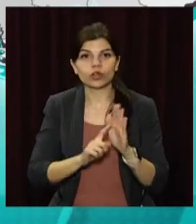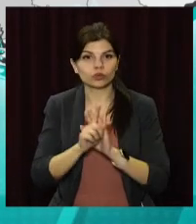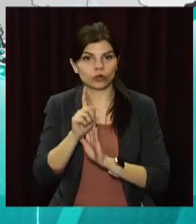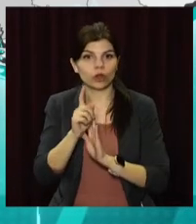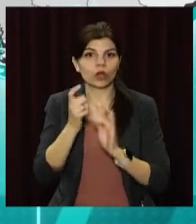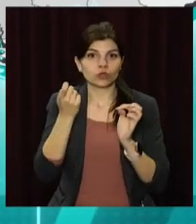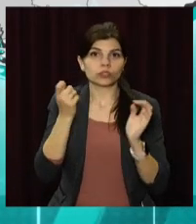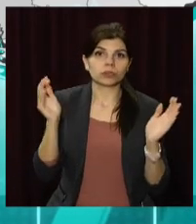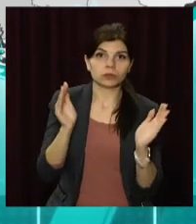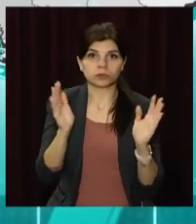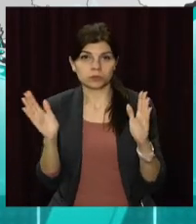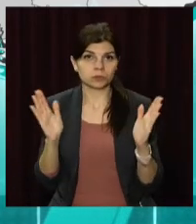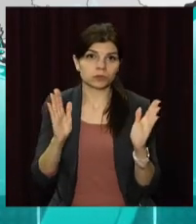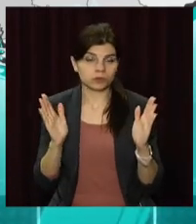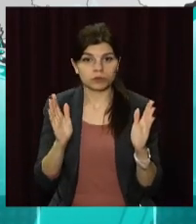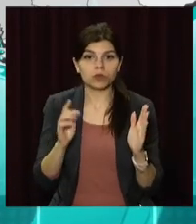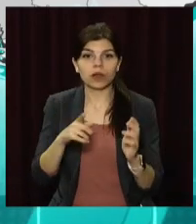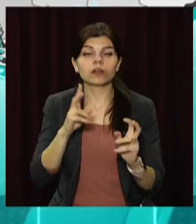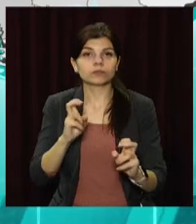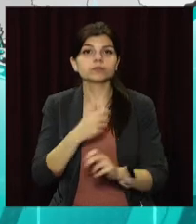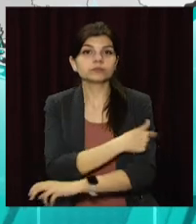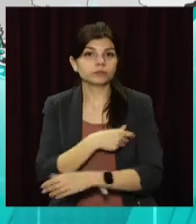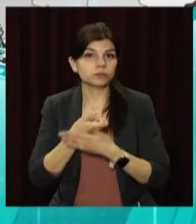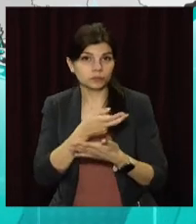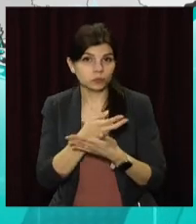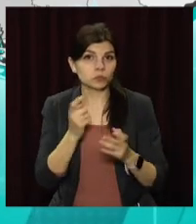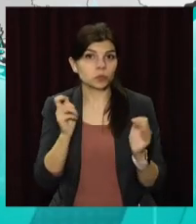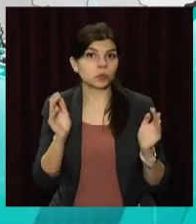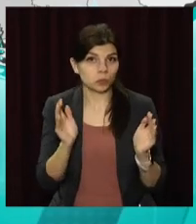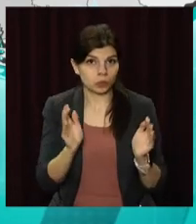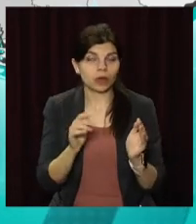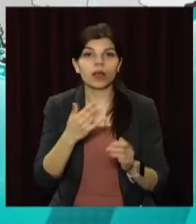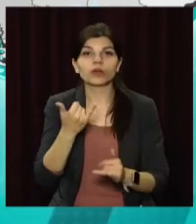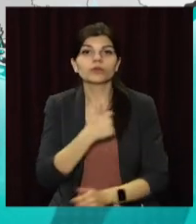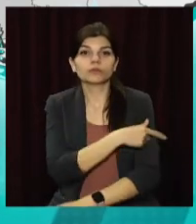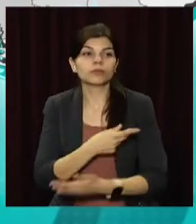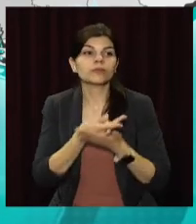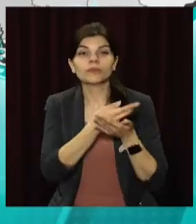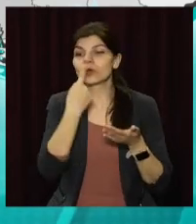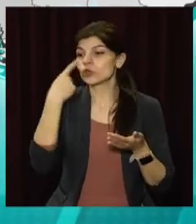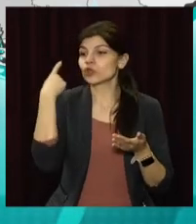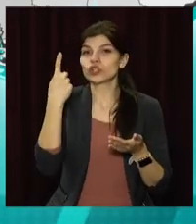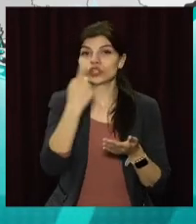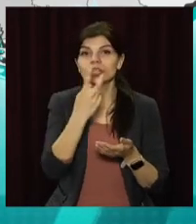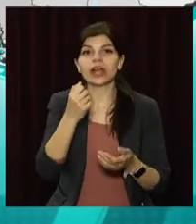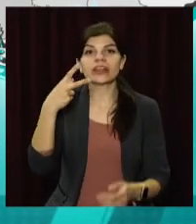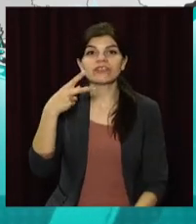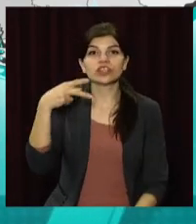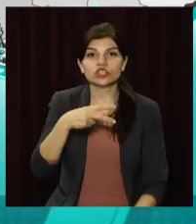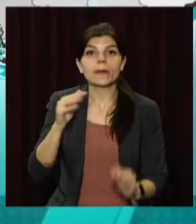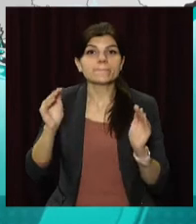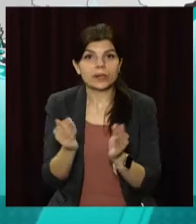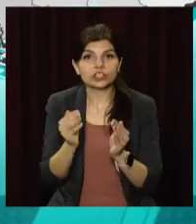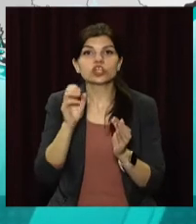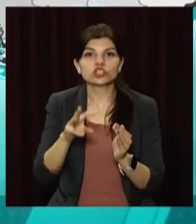стабілізуватись, зокрема, з госпіталізаціями. Минулого тижня на лікарнянь ліжка поклали на 2 тисячі пацієнтів. Менше,